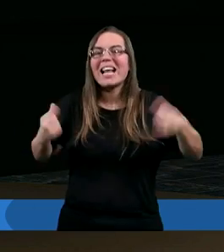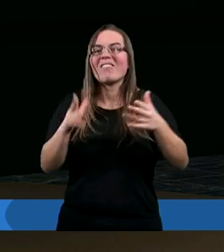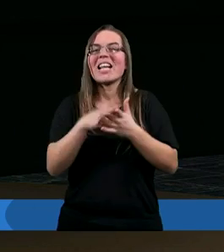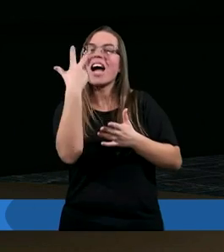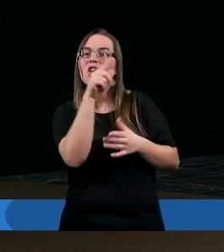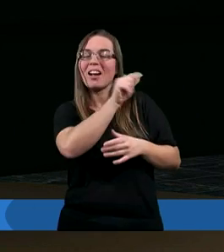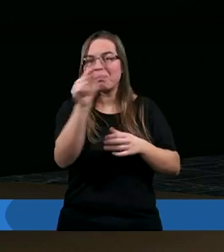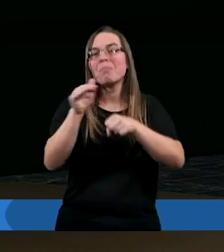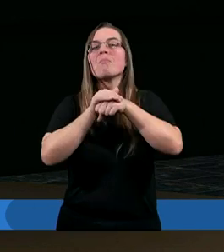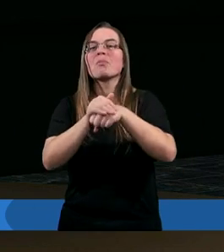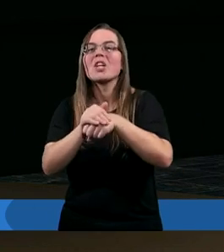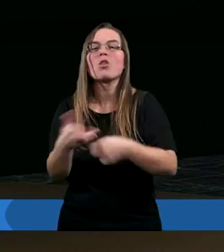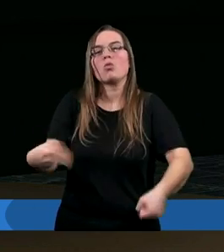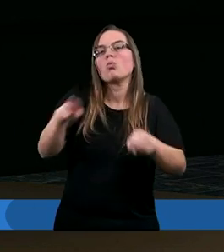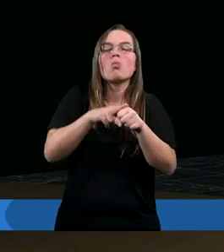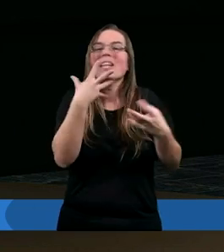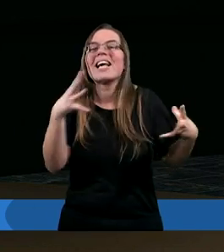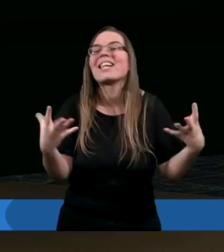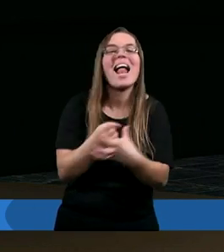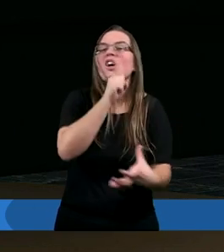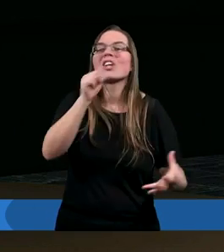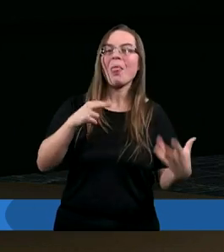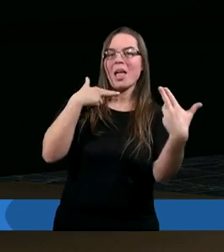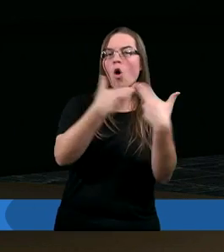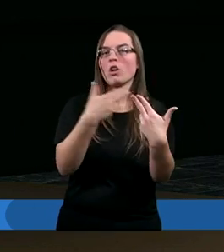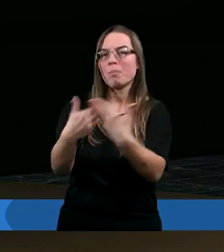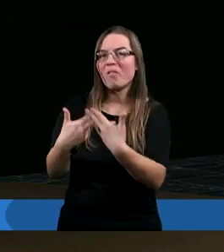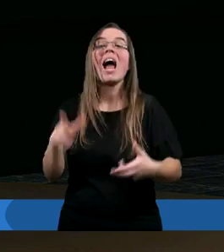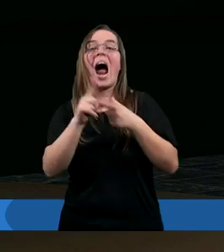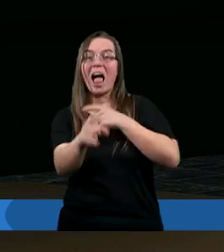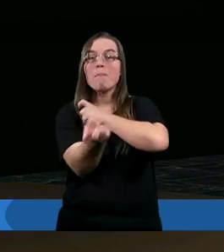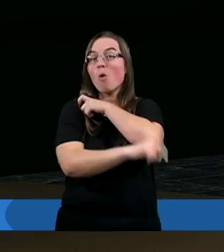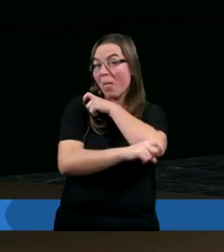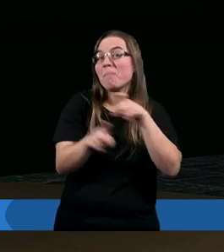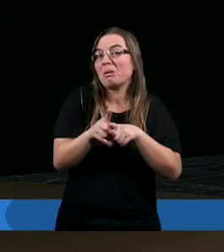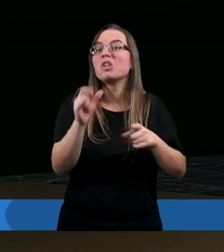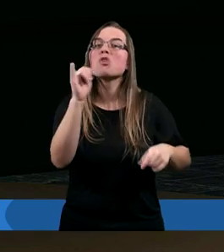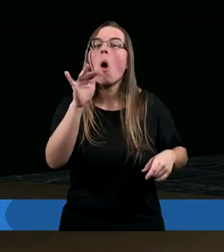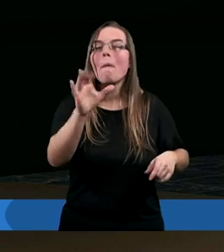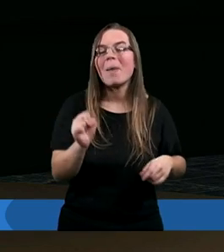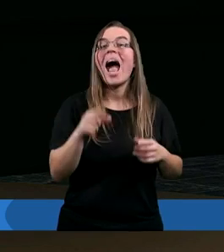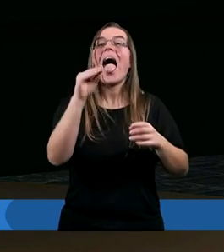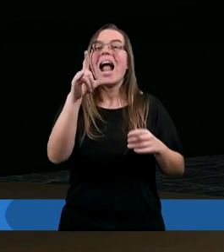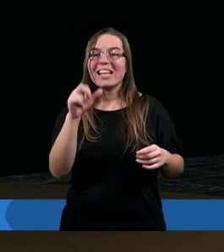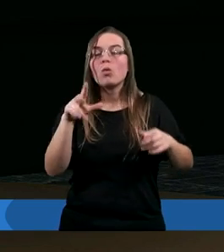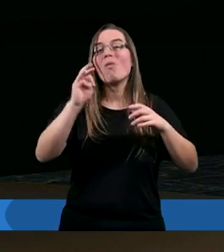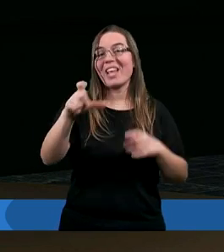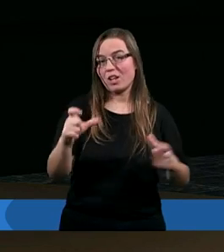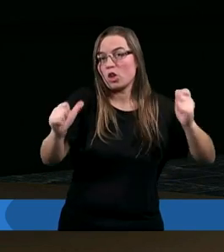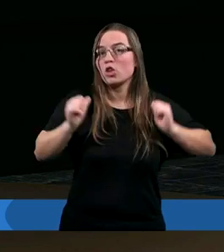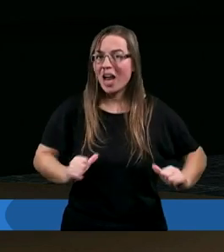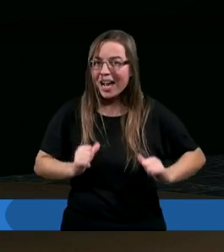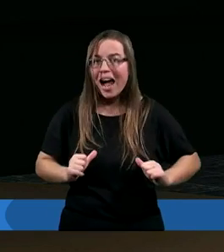jego przyjaciół, że nie znaleźli żadnej odpowiedzi, a jednak potępili Joba. Elichu więc czekał,